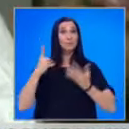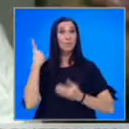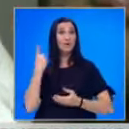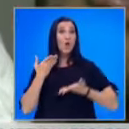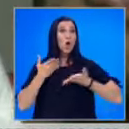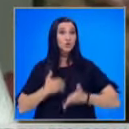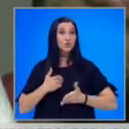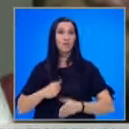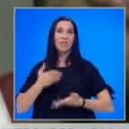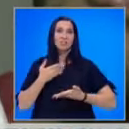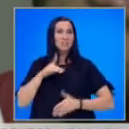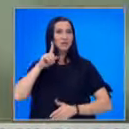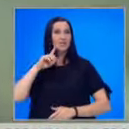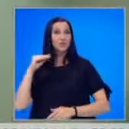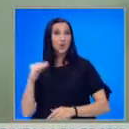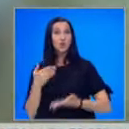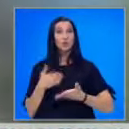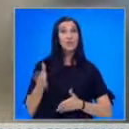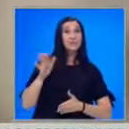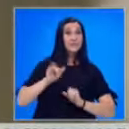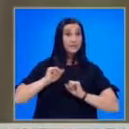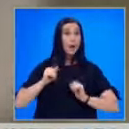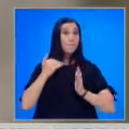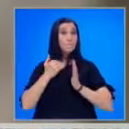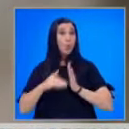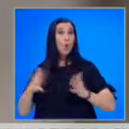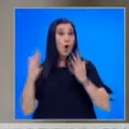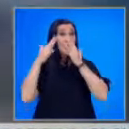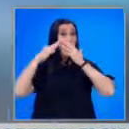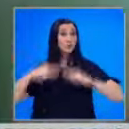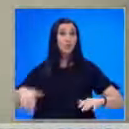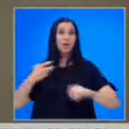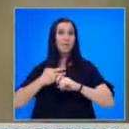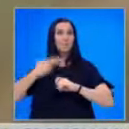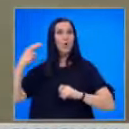рожден ден на своя син Жорж, роден след взрива в полуразрушена болница в Бейрут.